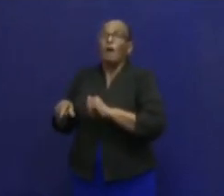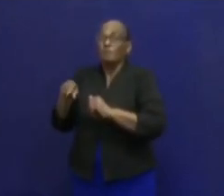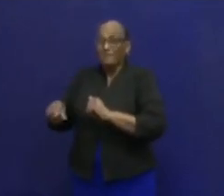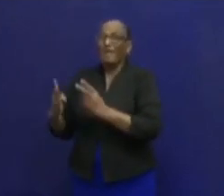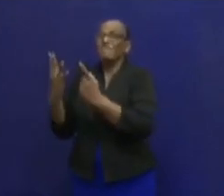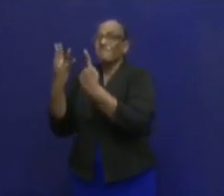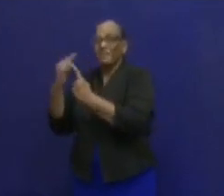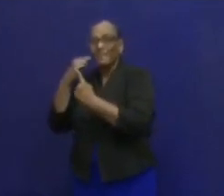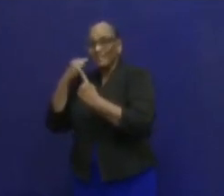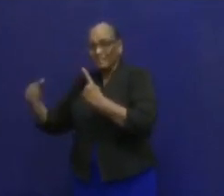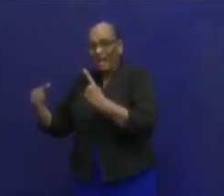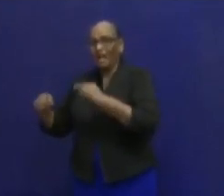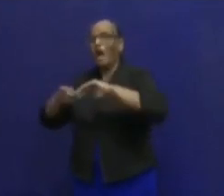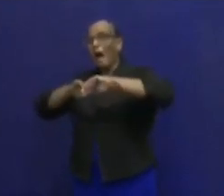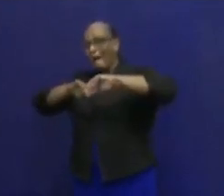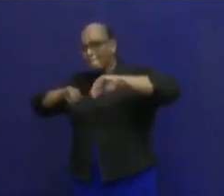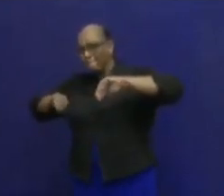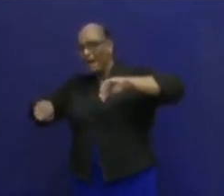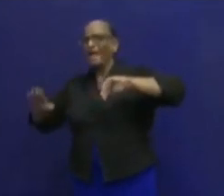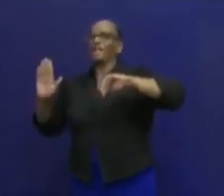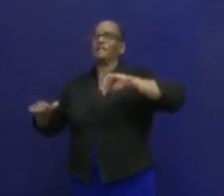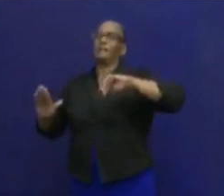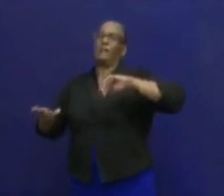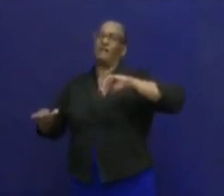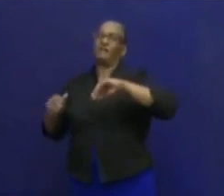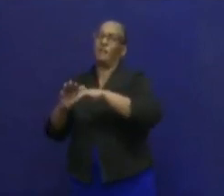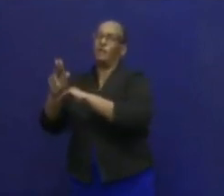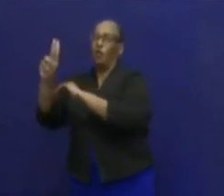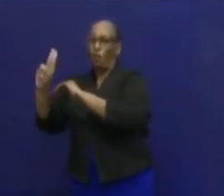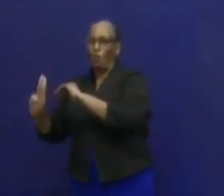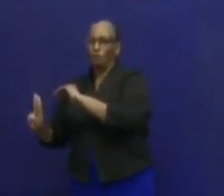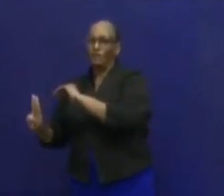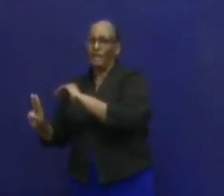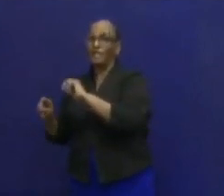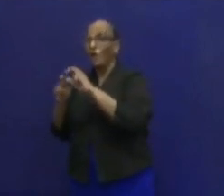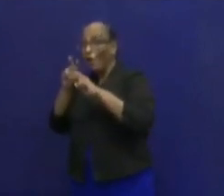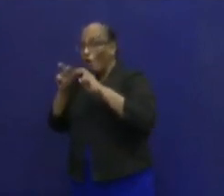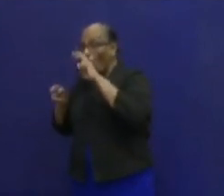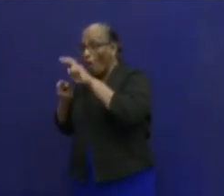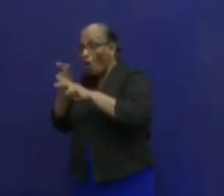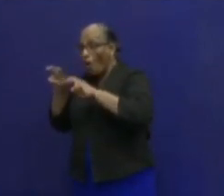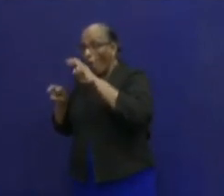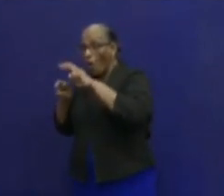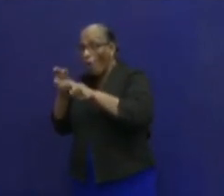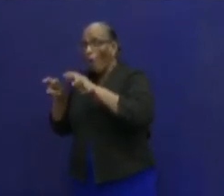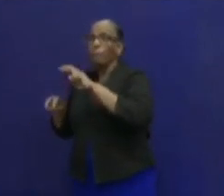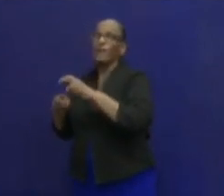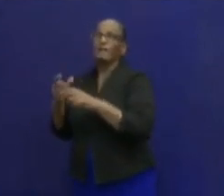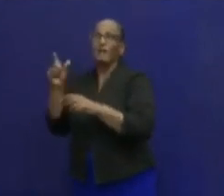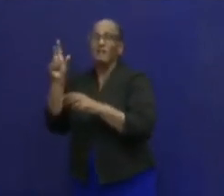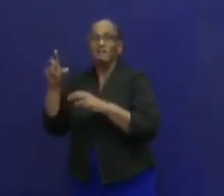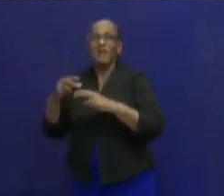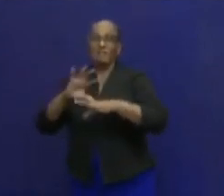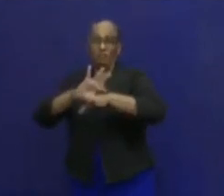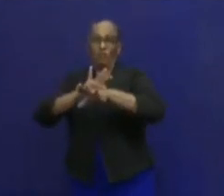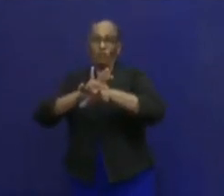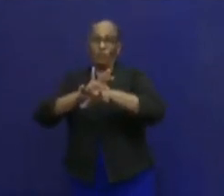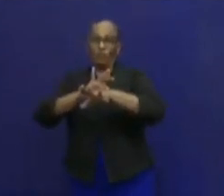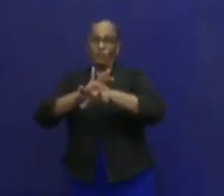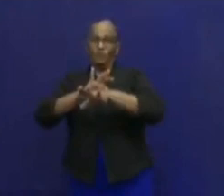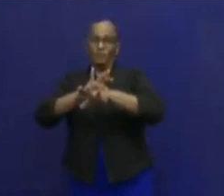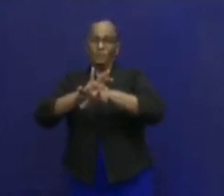veertien dagen quarantaine door te brengen. Onder supervisie van de medici.